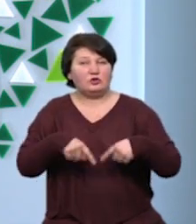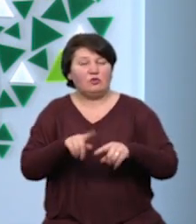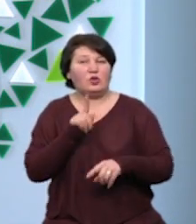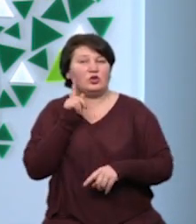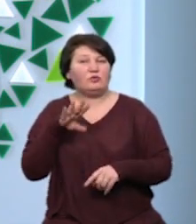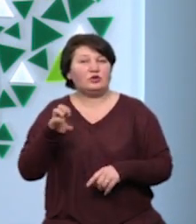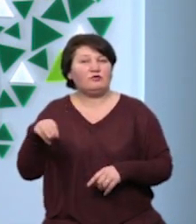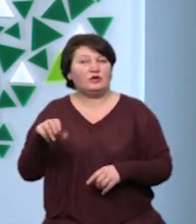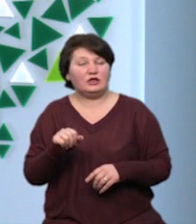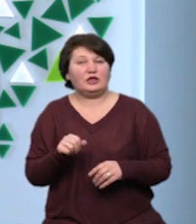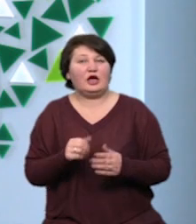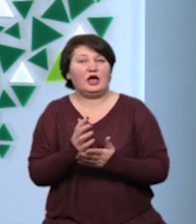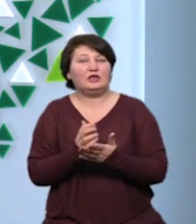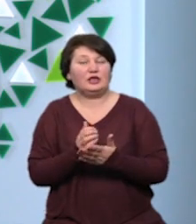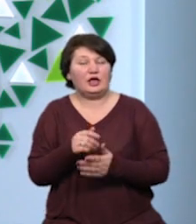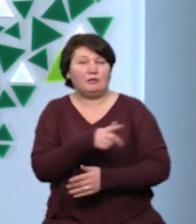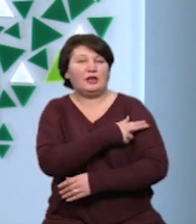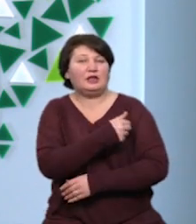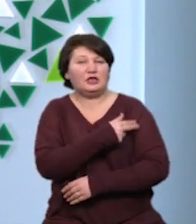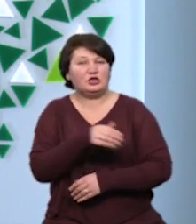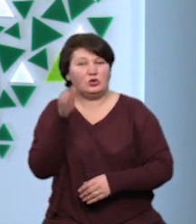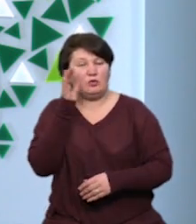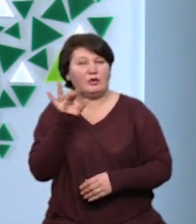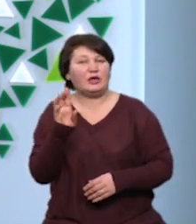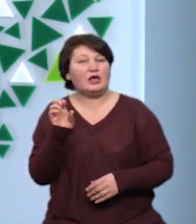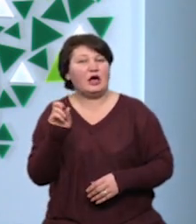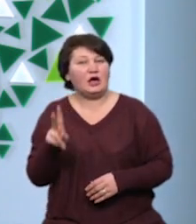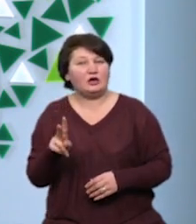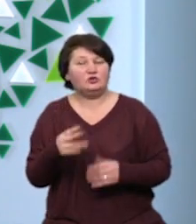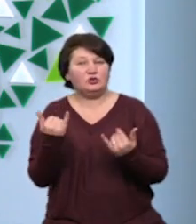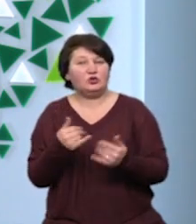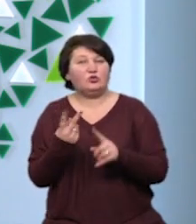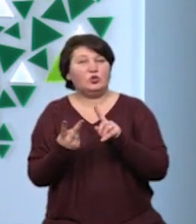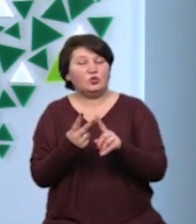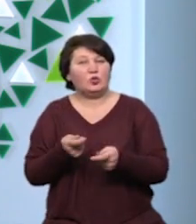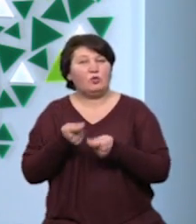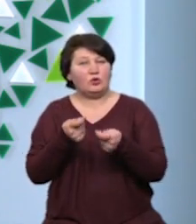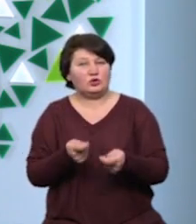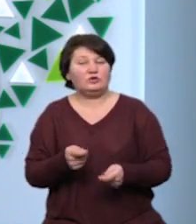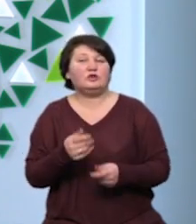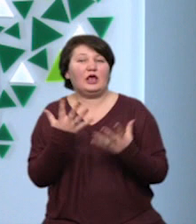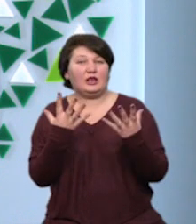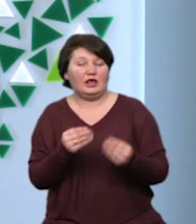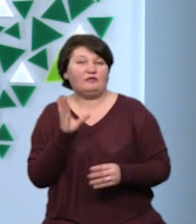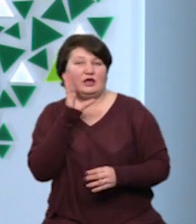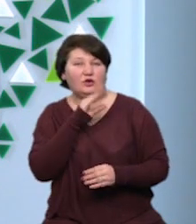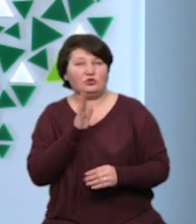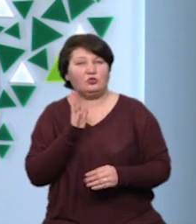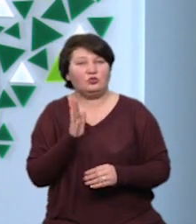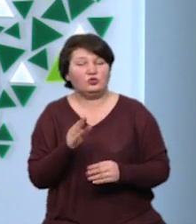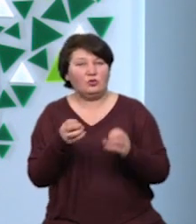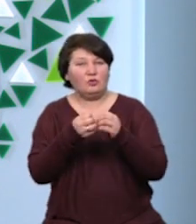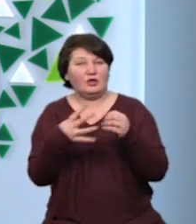просвіта», кандидатка медичних наук Євгенія Бардяк. Сьогодні відбулася друга поїздка. За день вдається побувати приблизно у 15